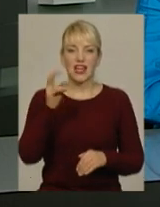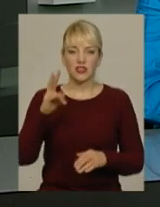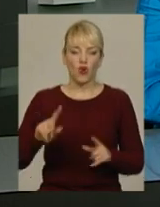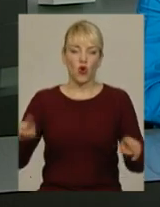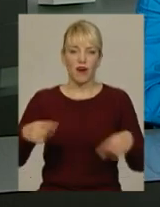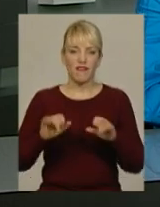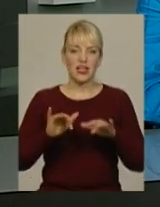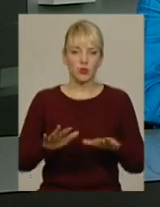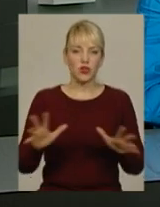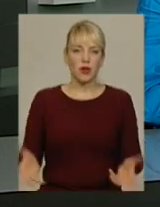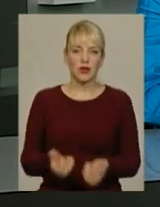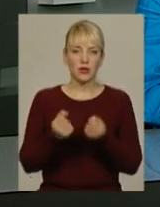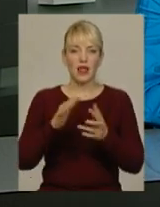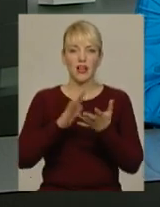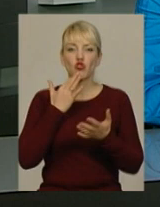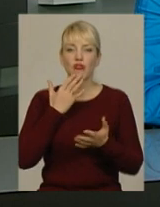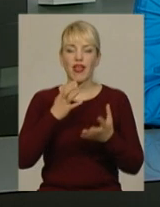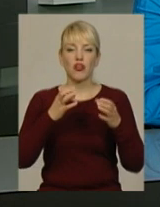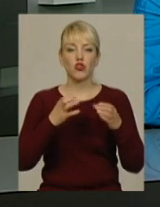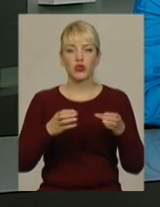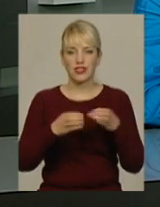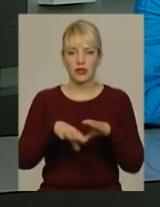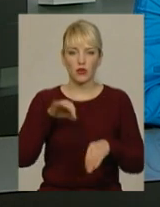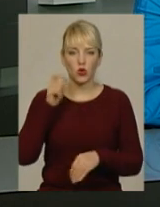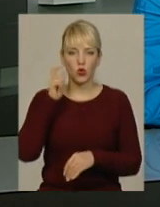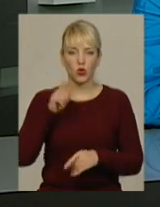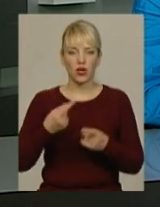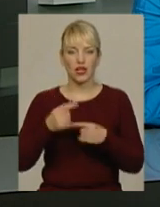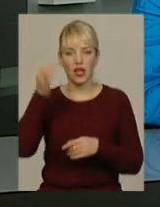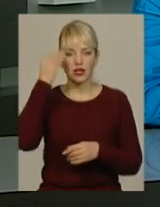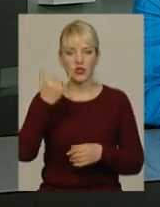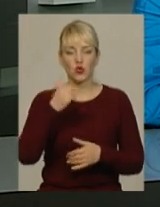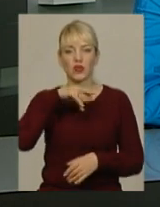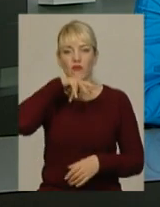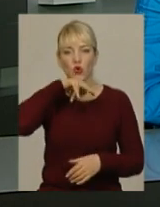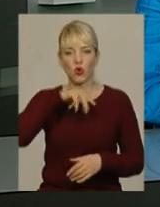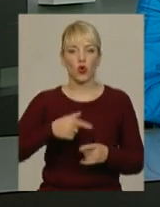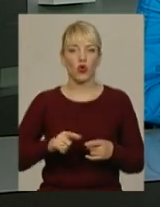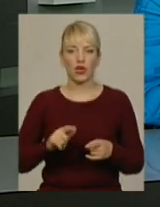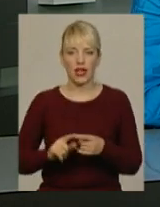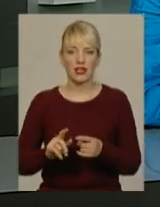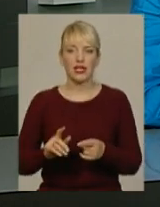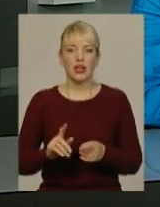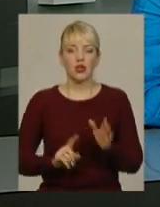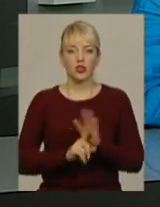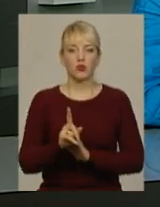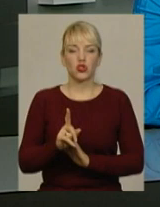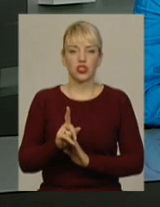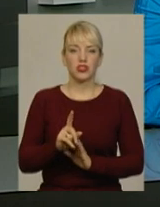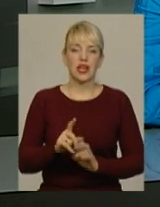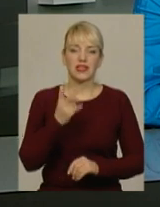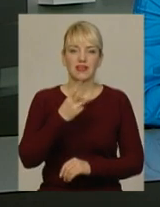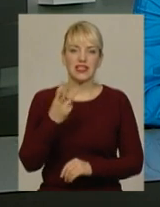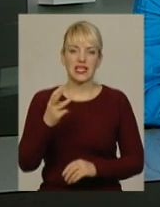підтримку Національної олімпійської збірної України. Нагадаю, сьогодні у південно-корейському місті Пьончхан розпочались